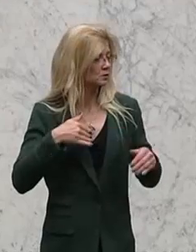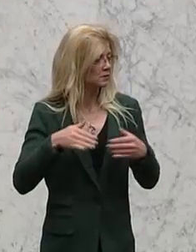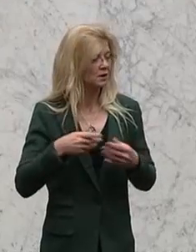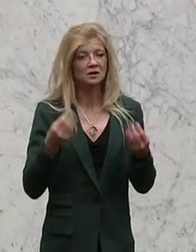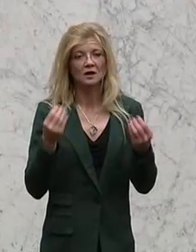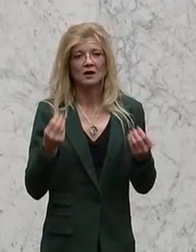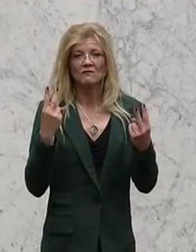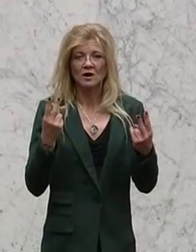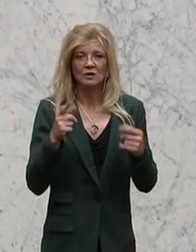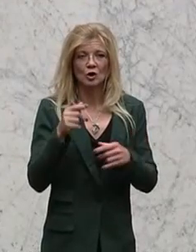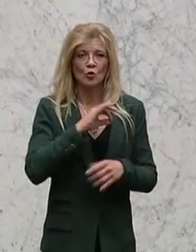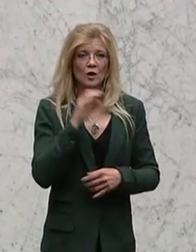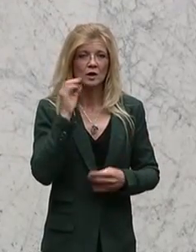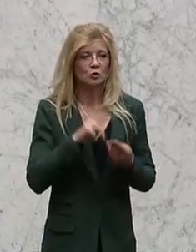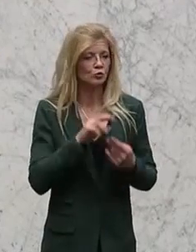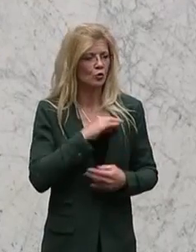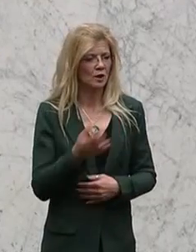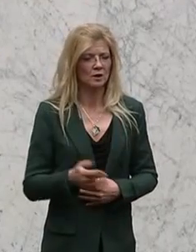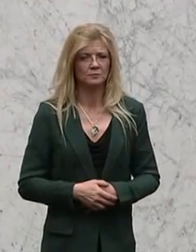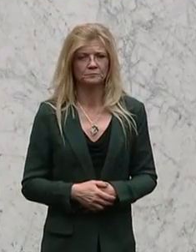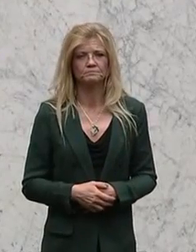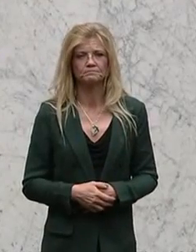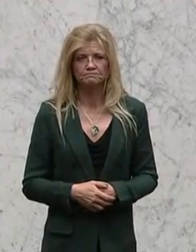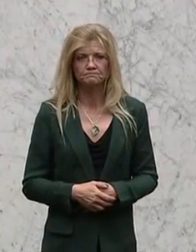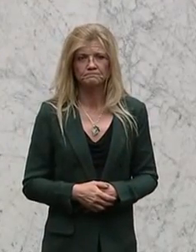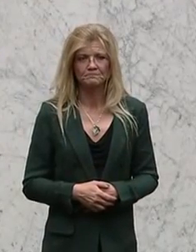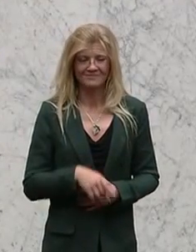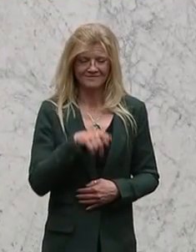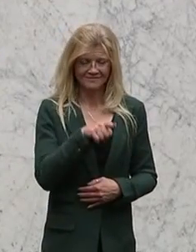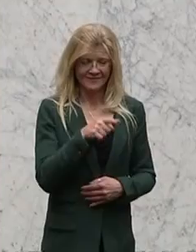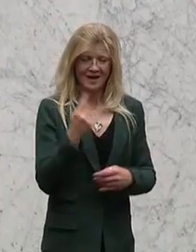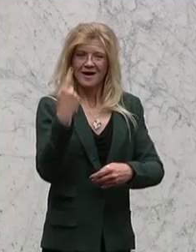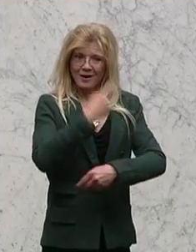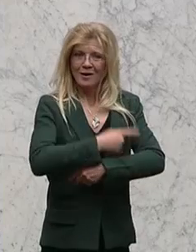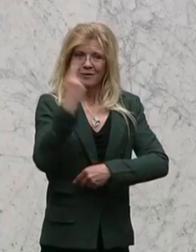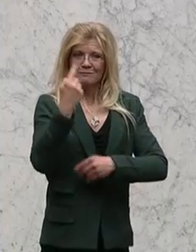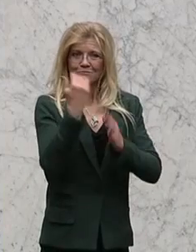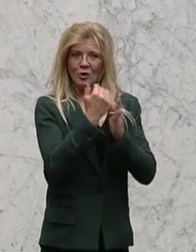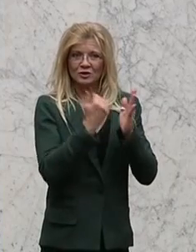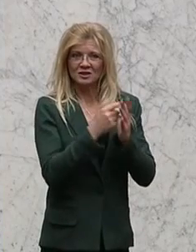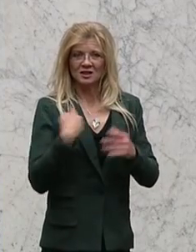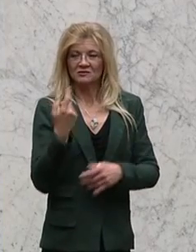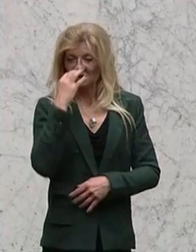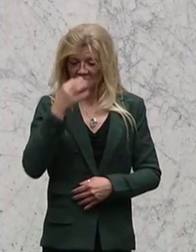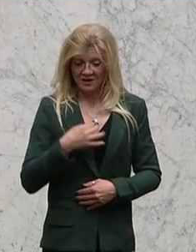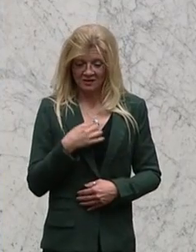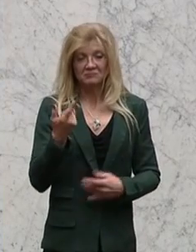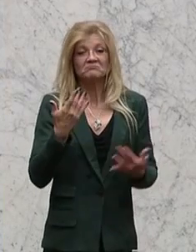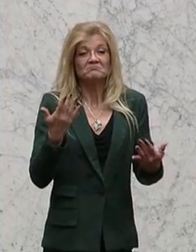Für uns war bei der Frage des Gesetzes, des Mautgesetzes, die Frage, ist das Glas halb voll oder ist es halb leer?